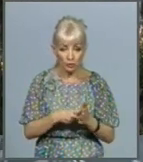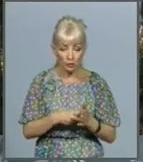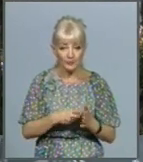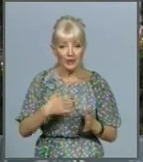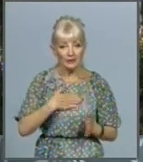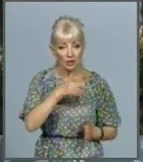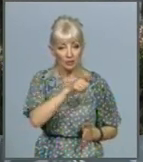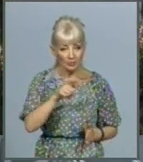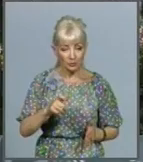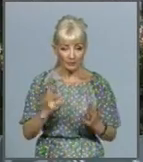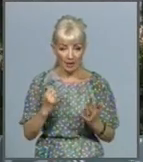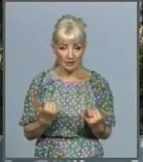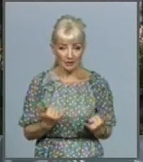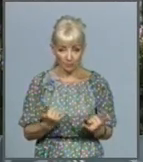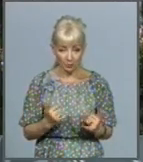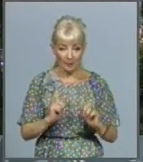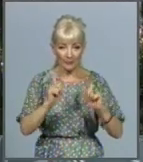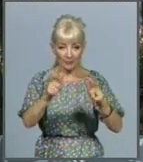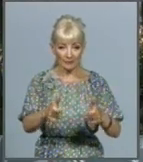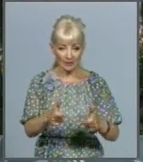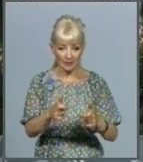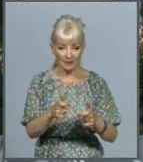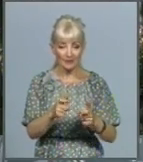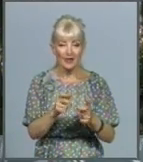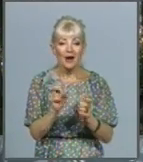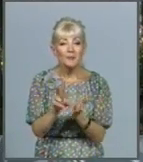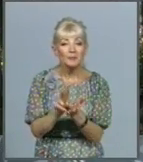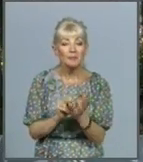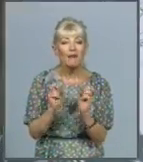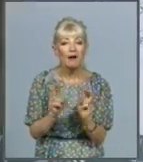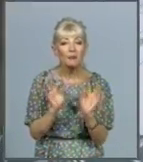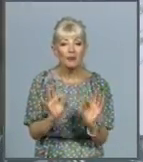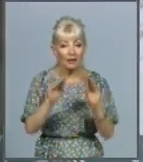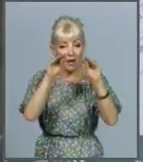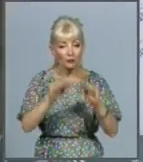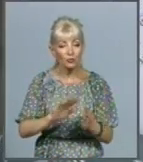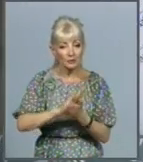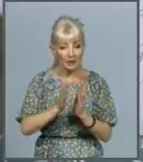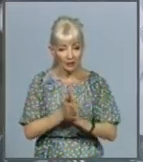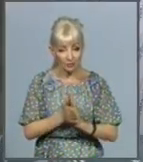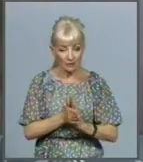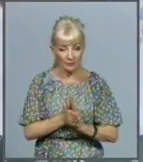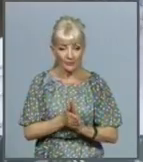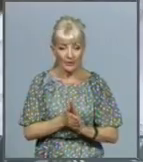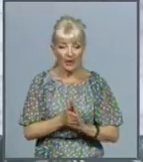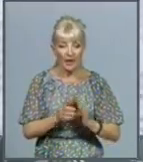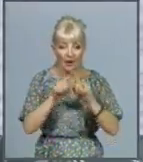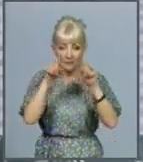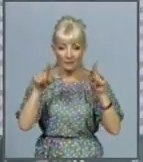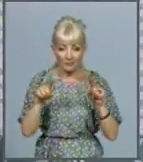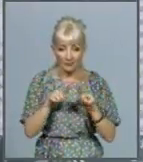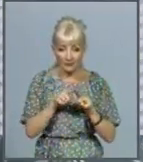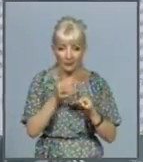сьогодні направляються примірники договорів, які підписані з нашої договори з відповідною пам'яткою. У пам'ятці вказано, які саме графи потрібно